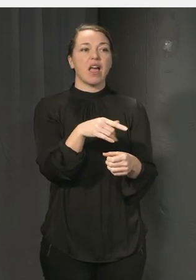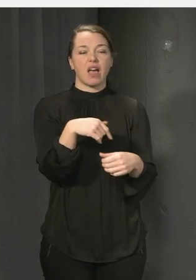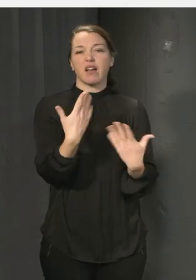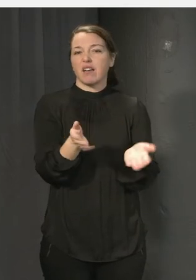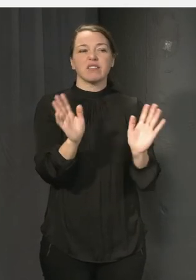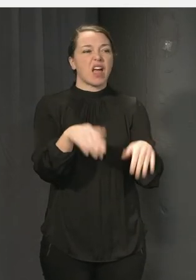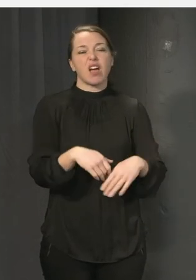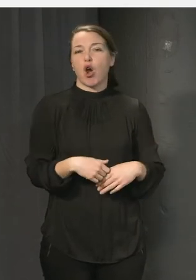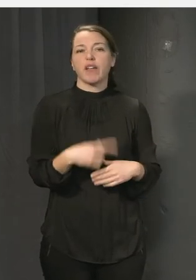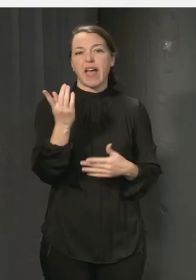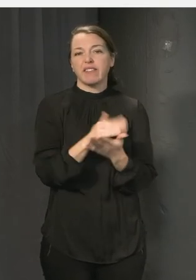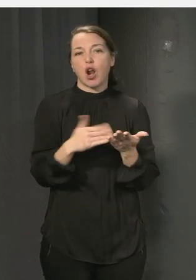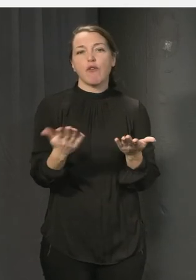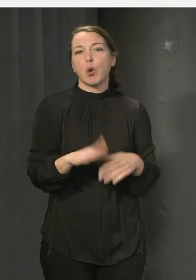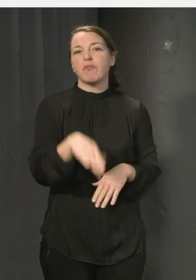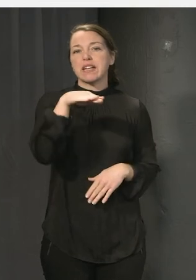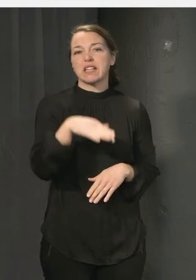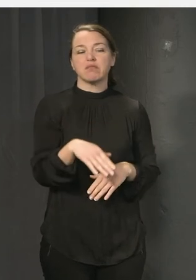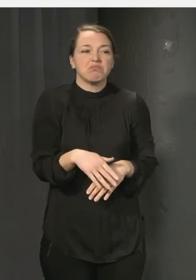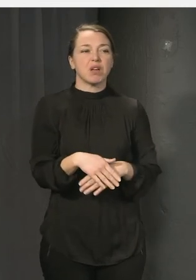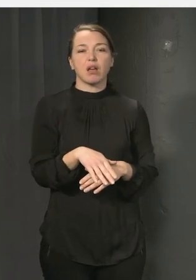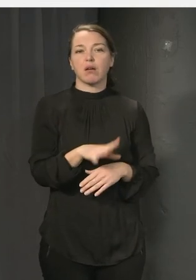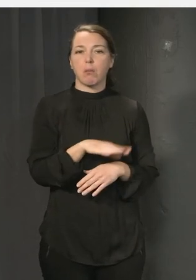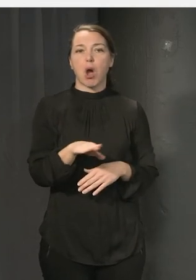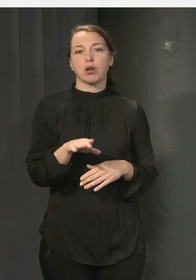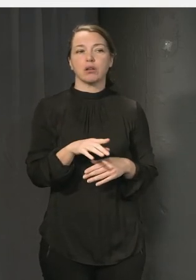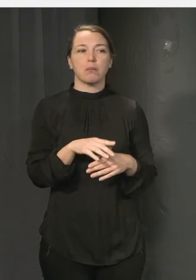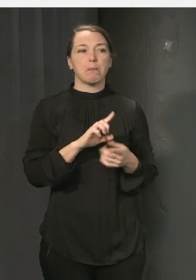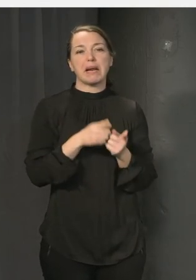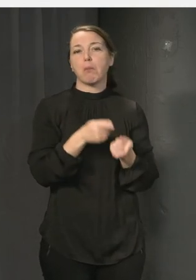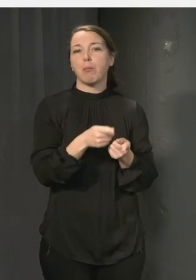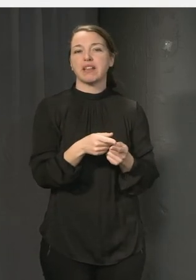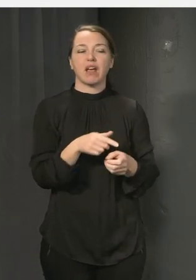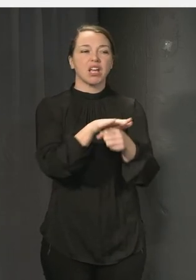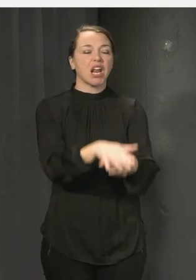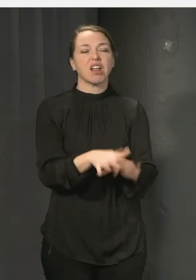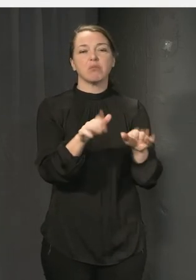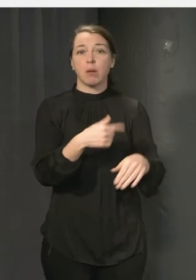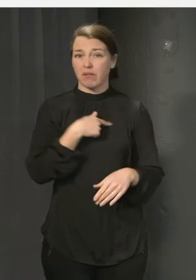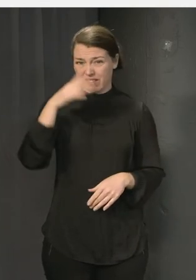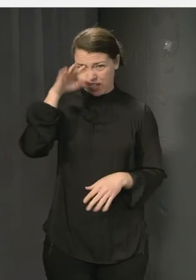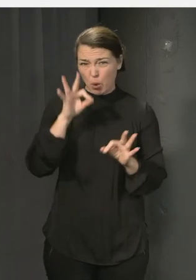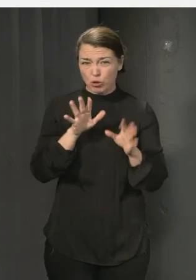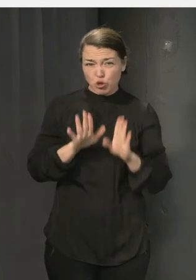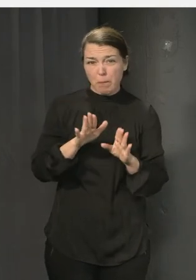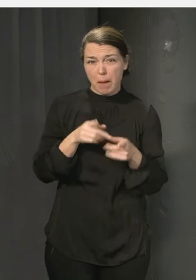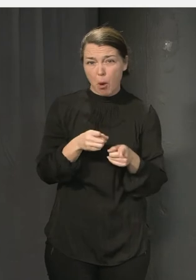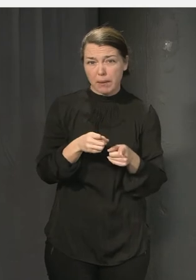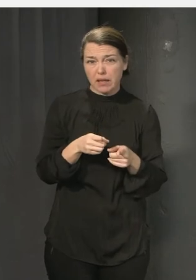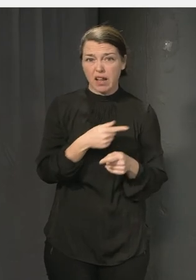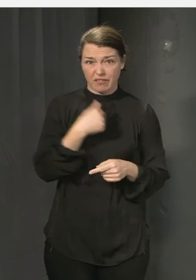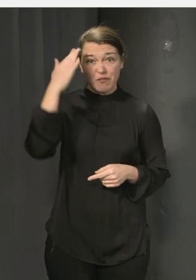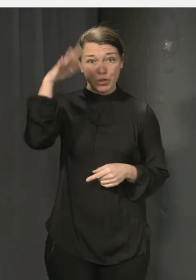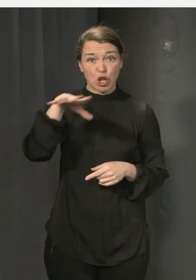av barn och ungas uppväxt det är ju helt fel utan vi vet ju hur mobbning stoppas det handlar ju om att vi vuxna tar det